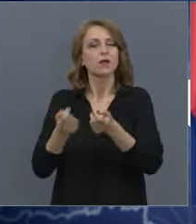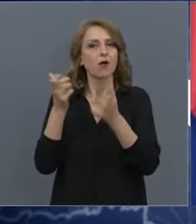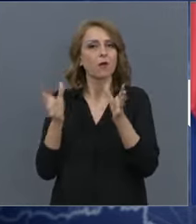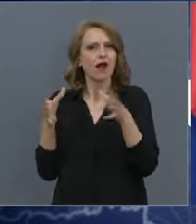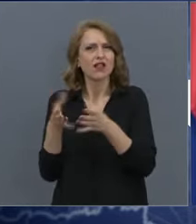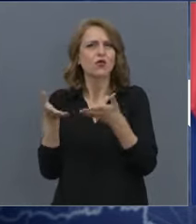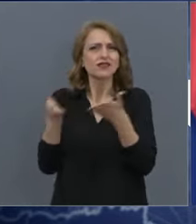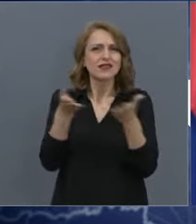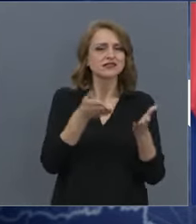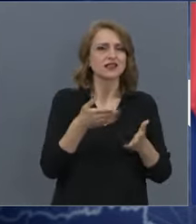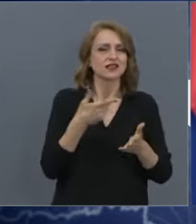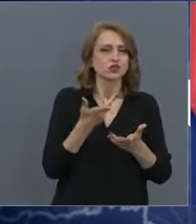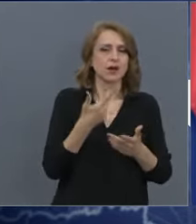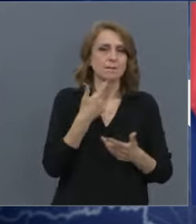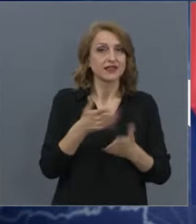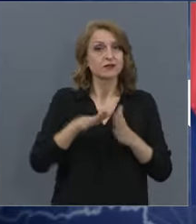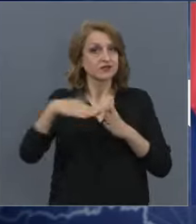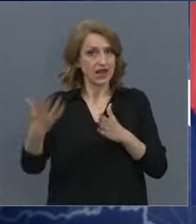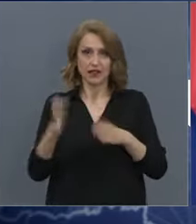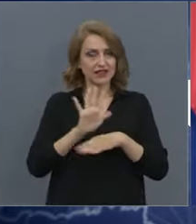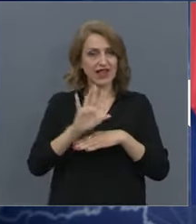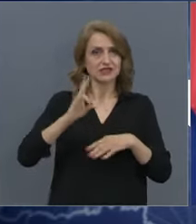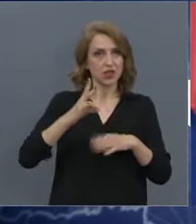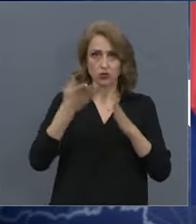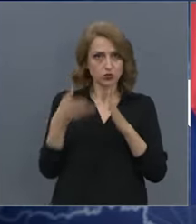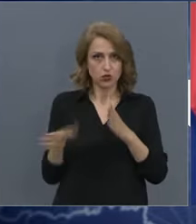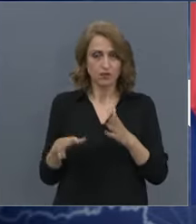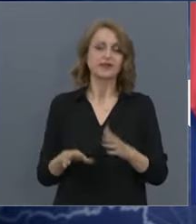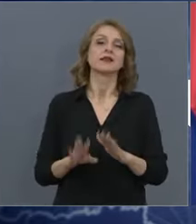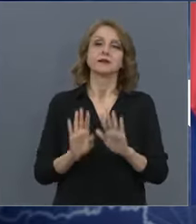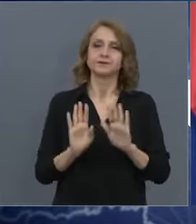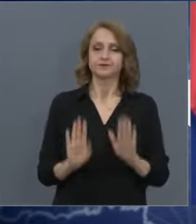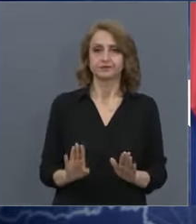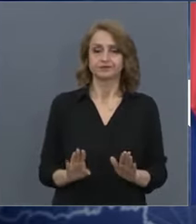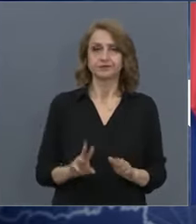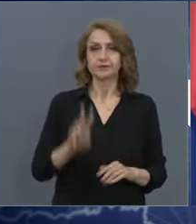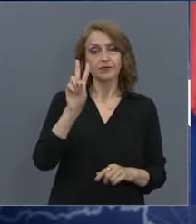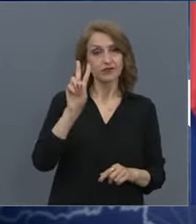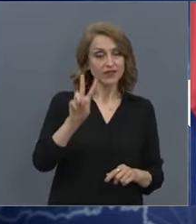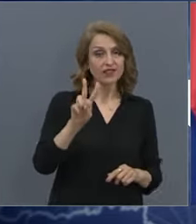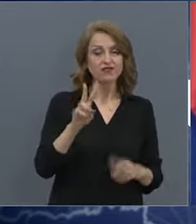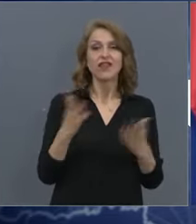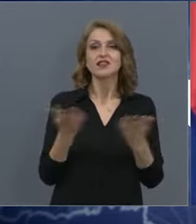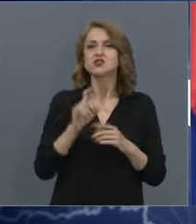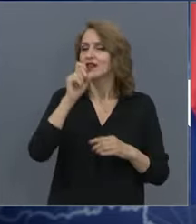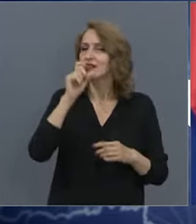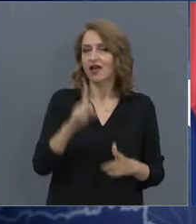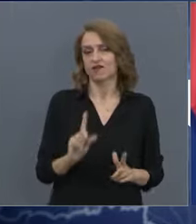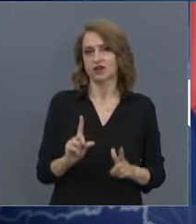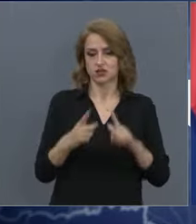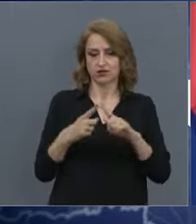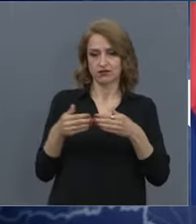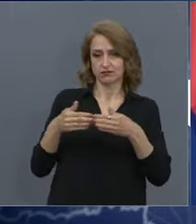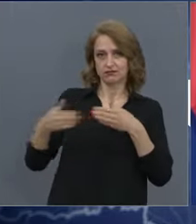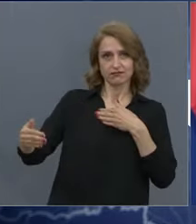заетост, например. Две неща са категорично доказани. Две неща. Дистанцията и дезинфекция.